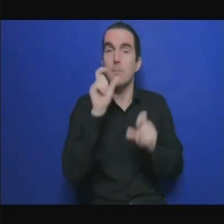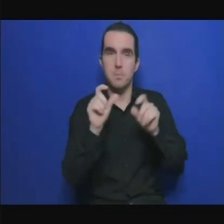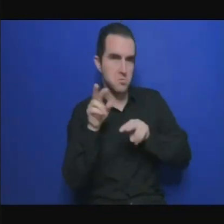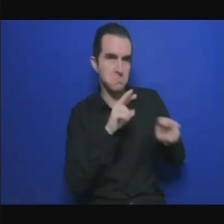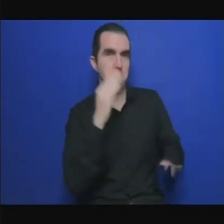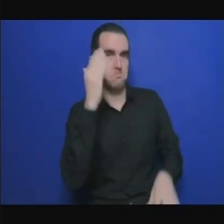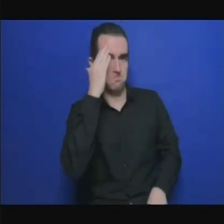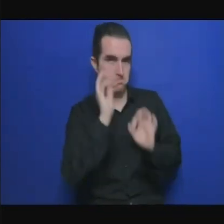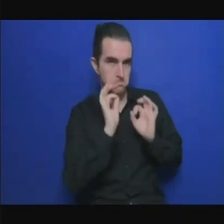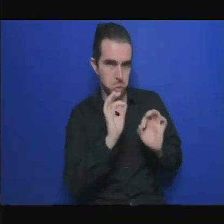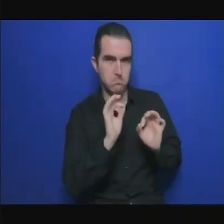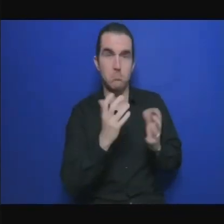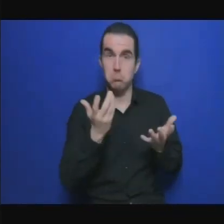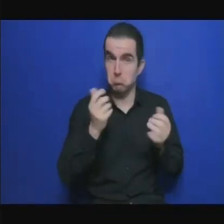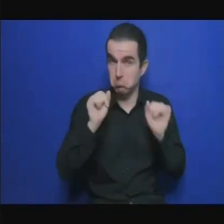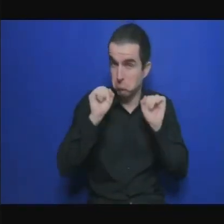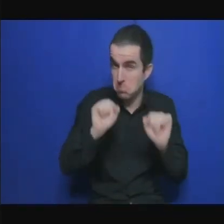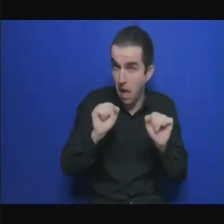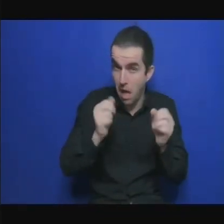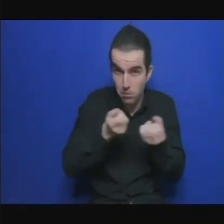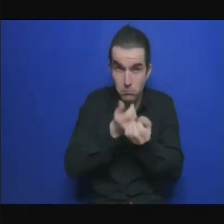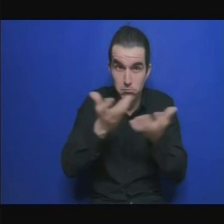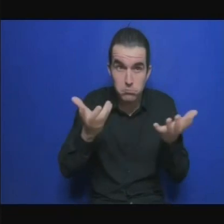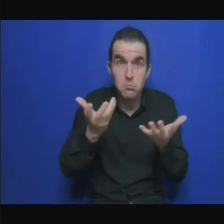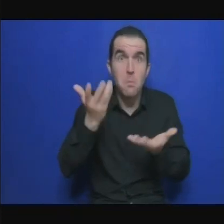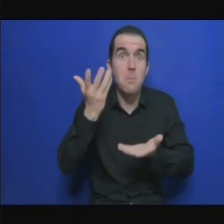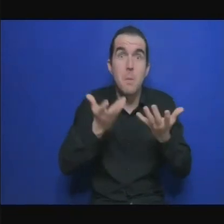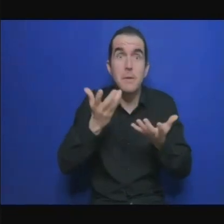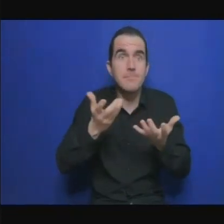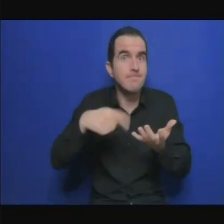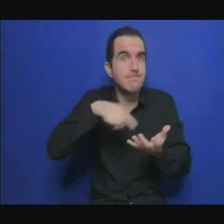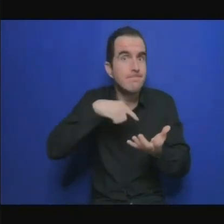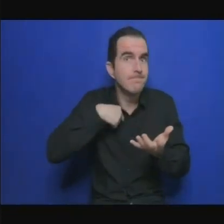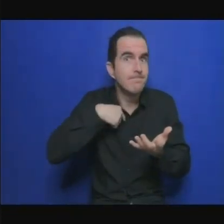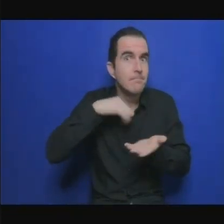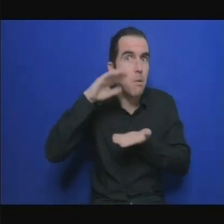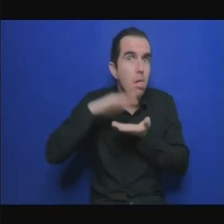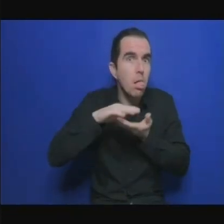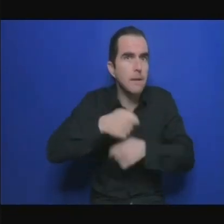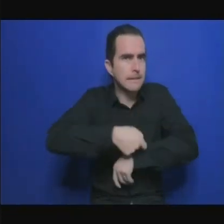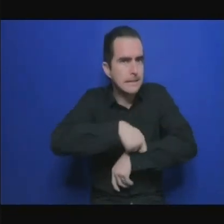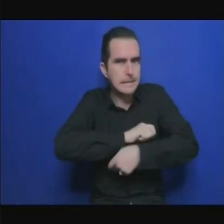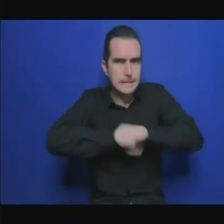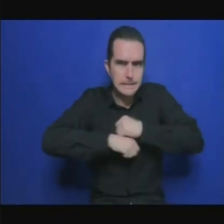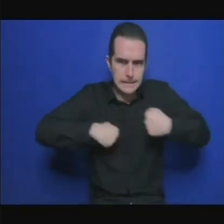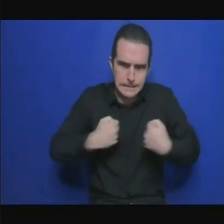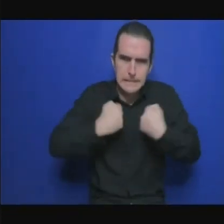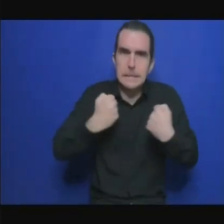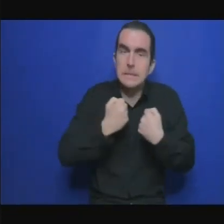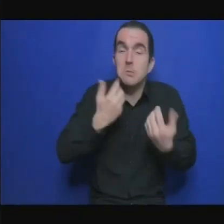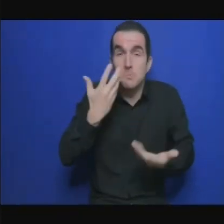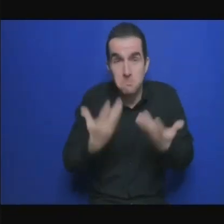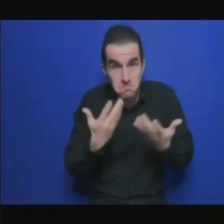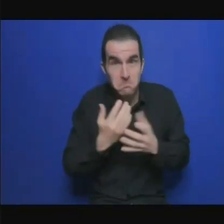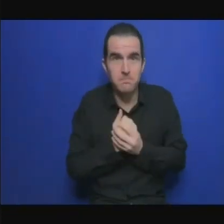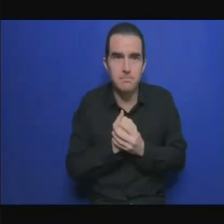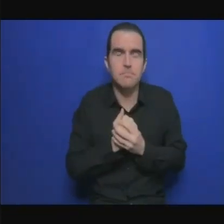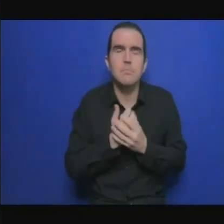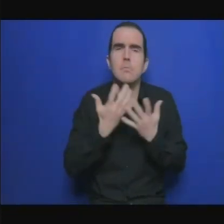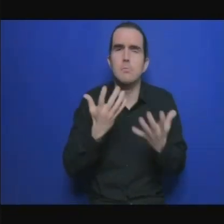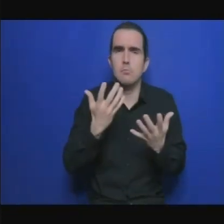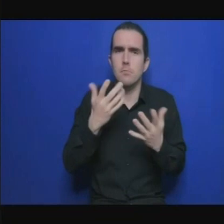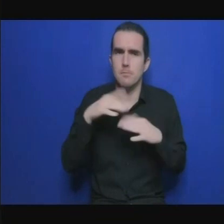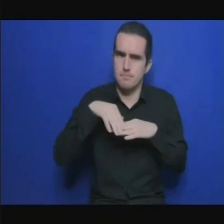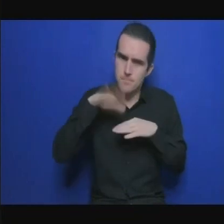ce dont sont convenus les pays et enfin il faut que l'on puisse répondre